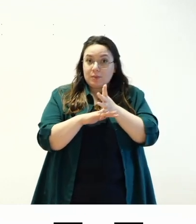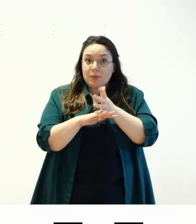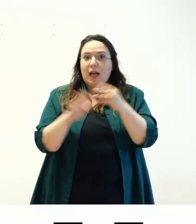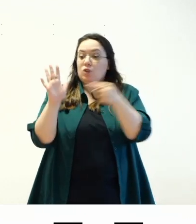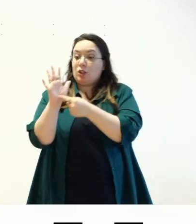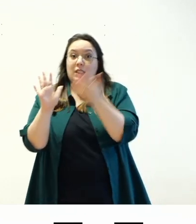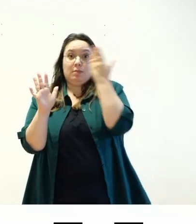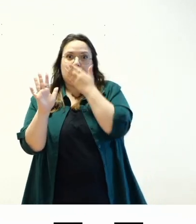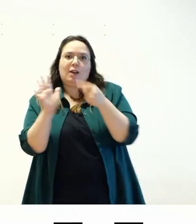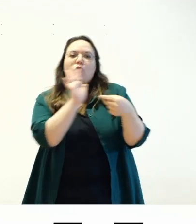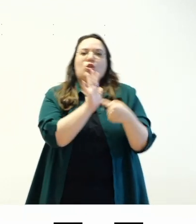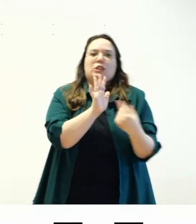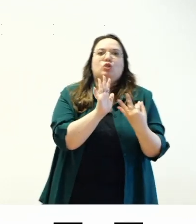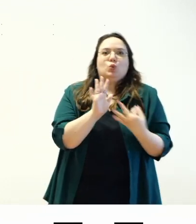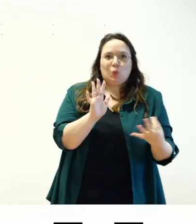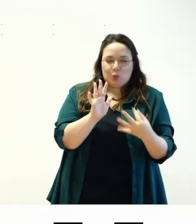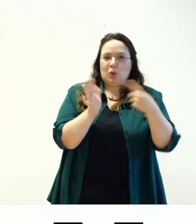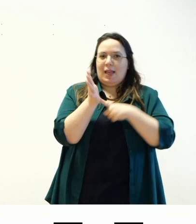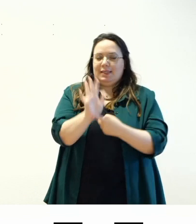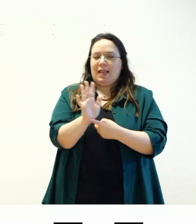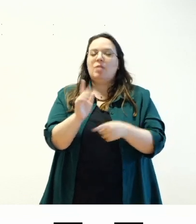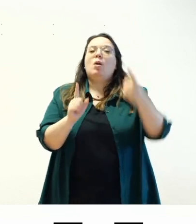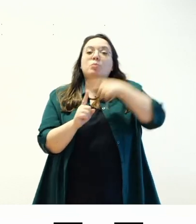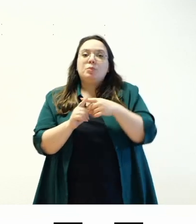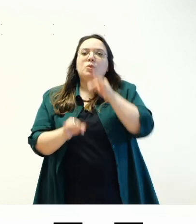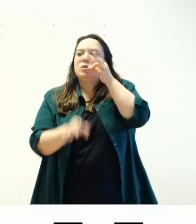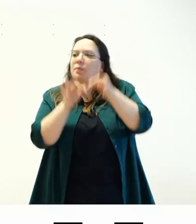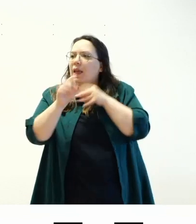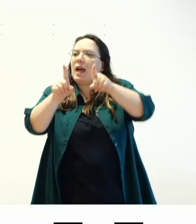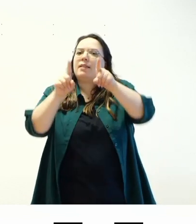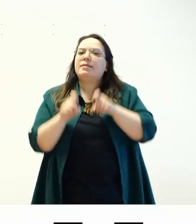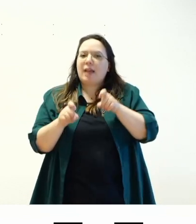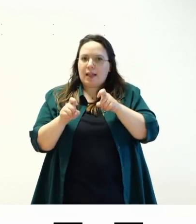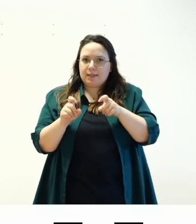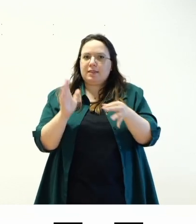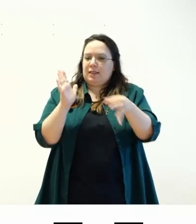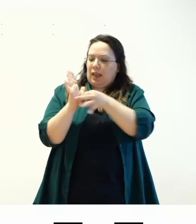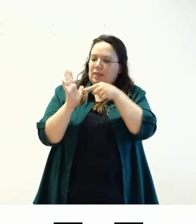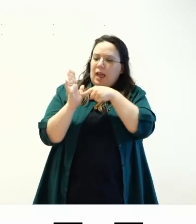e anche come effettuare i test per effettivamente verificare se sia rispettato o meno quel criterio